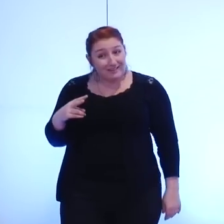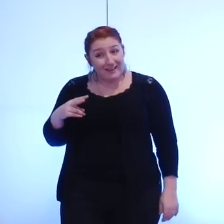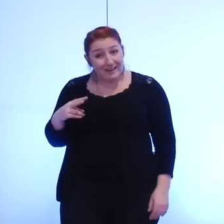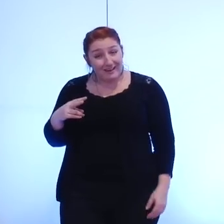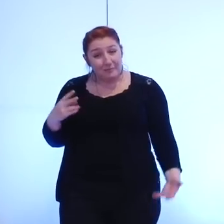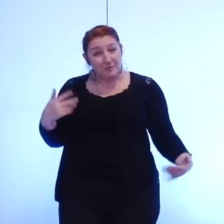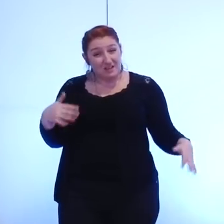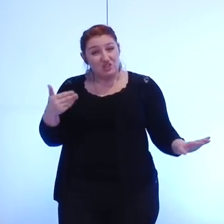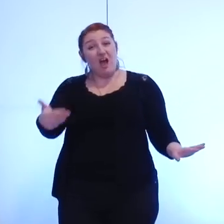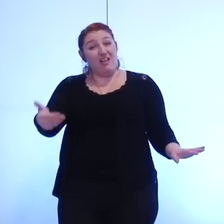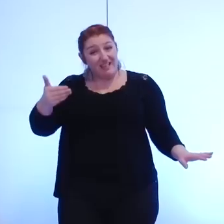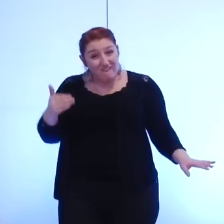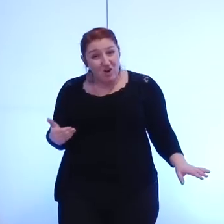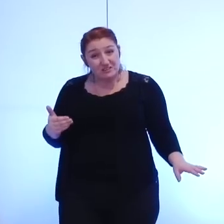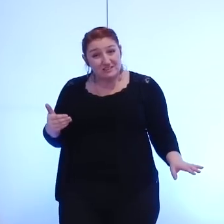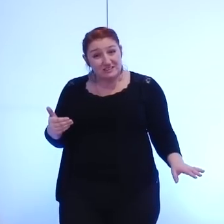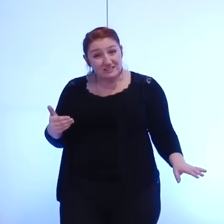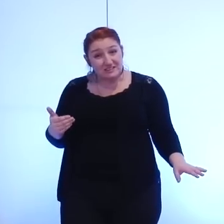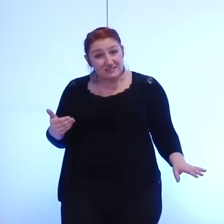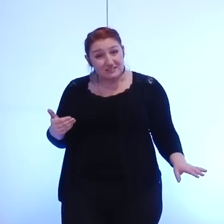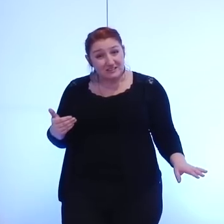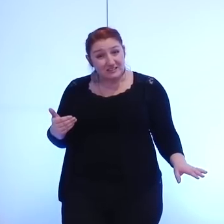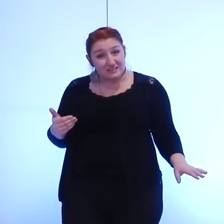avance nous lions les mains